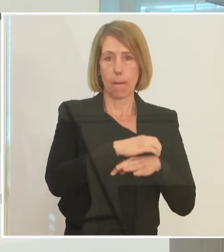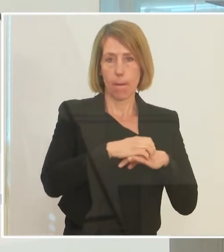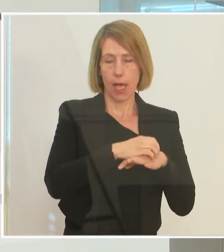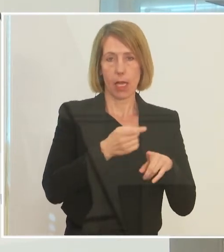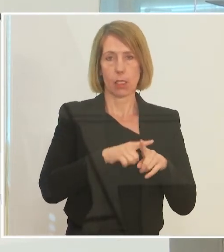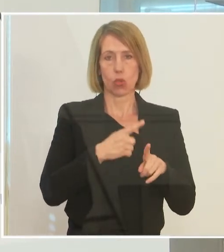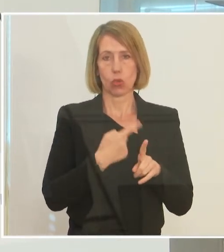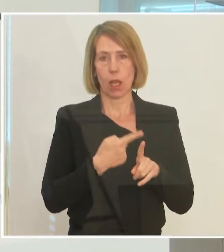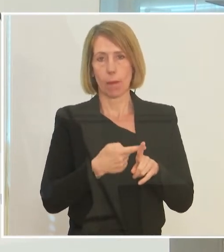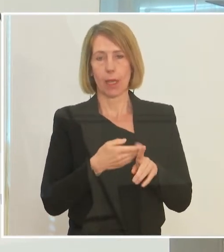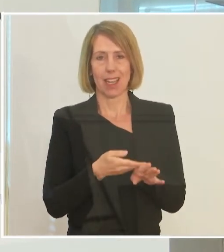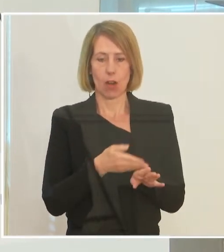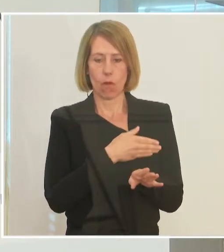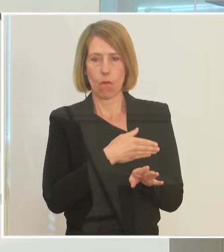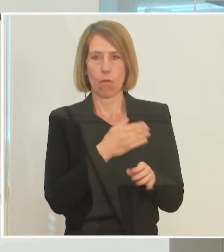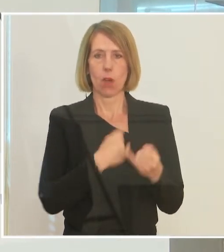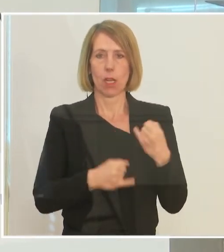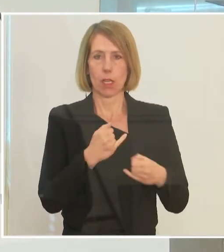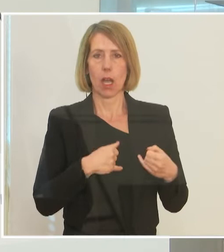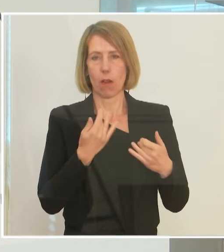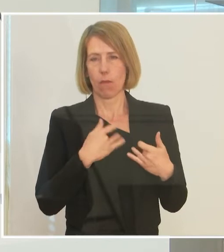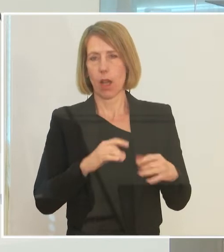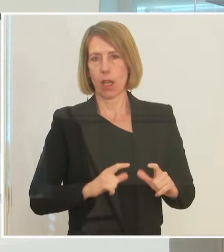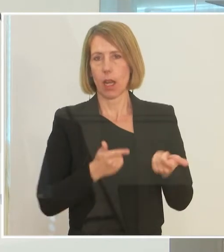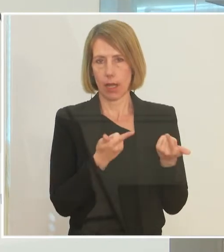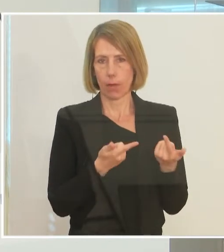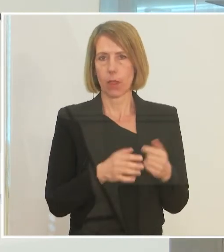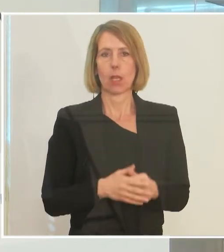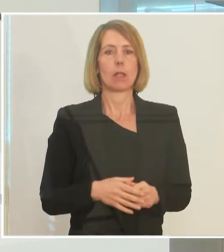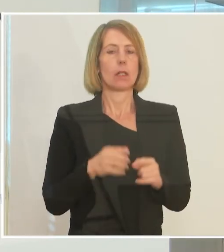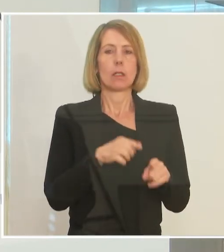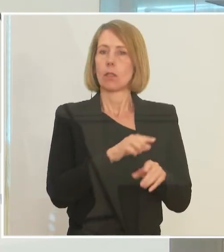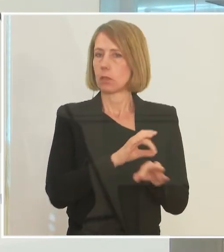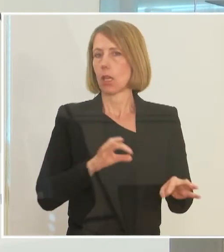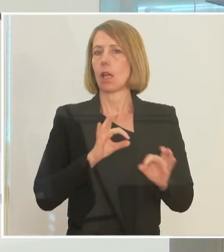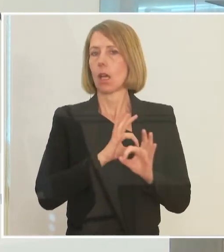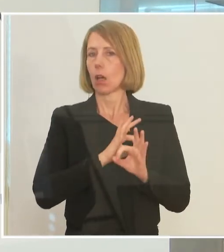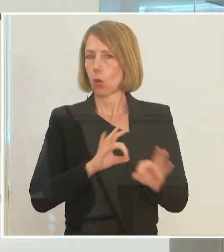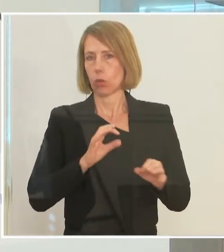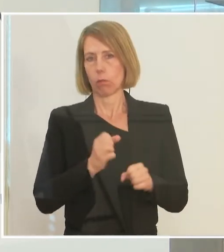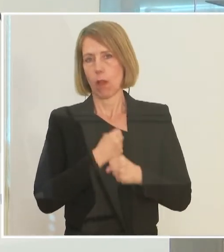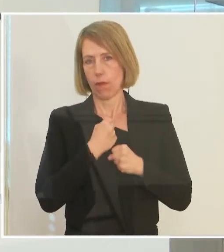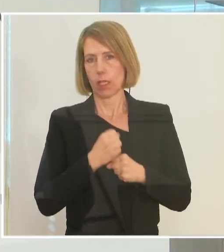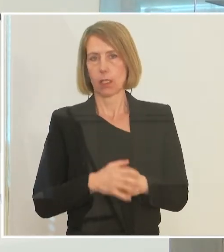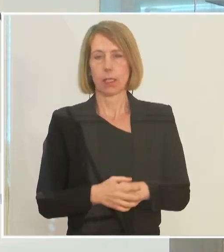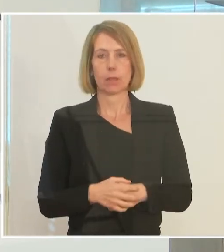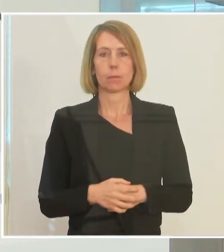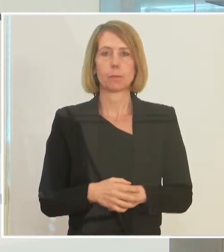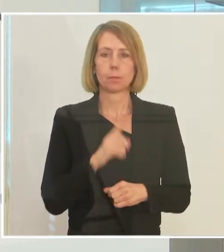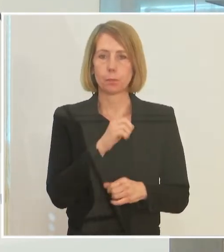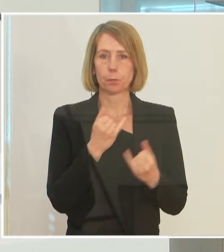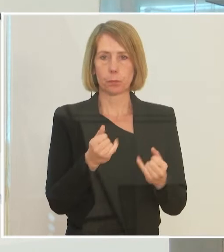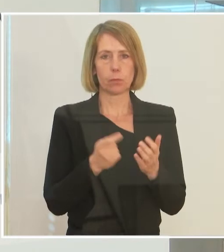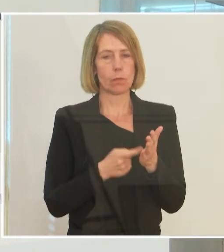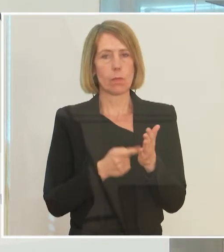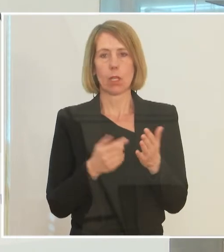April des Vorjahres konfrontiert war, auch sehr gut bewältigt. Aber sozusagen die Herausforderung